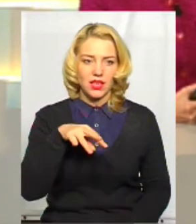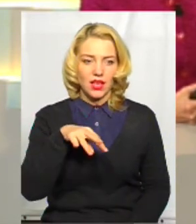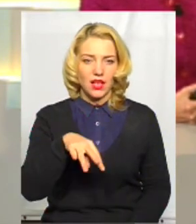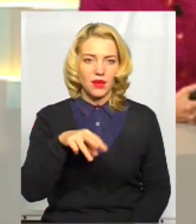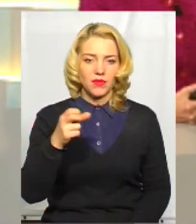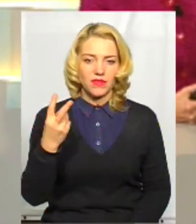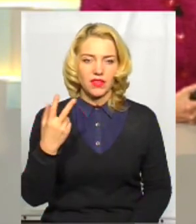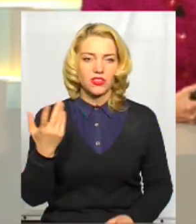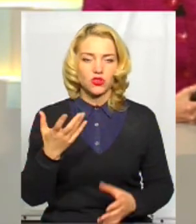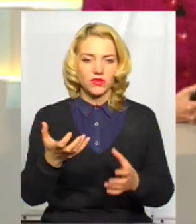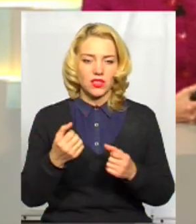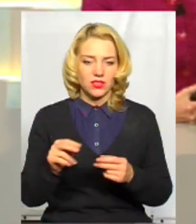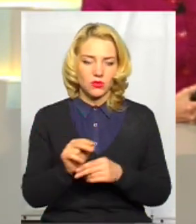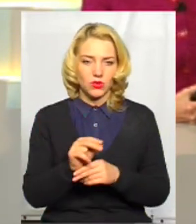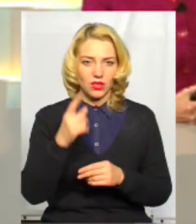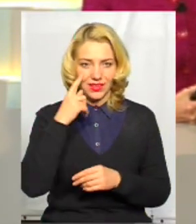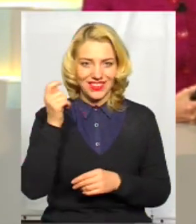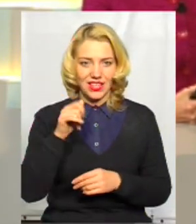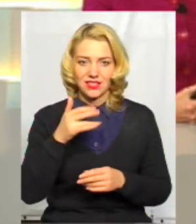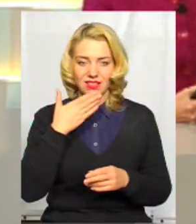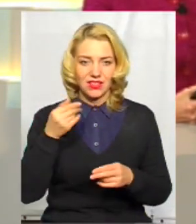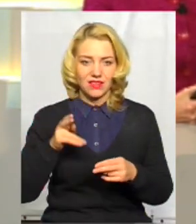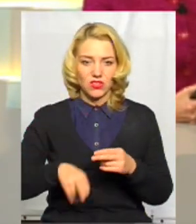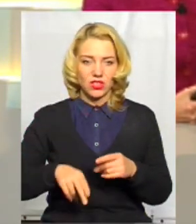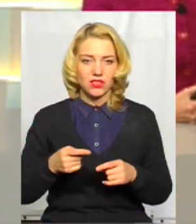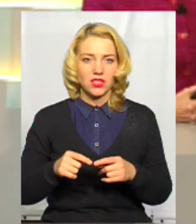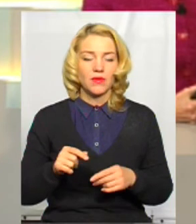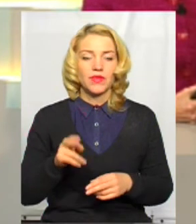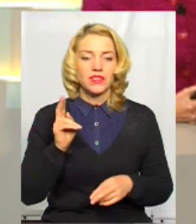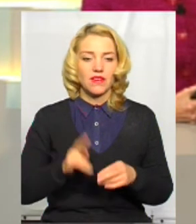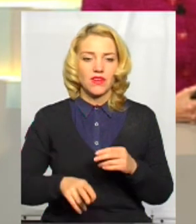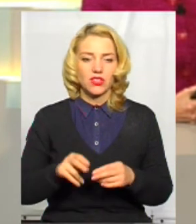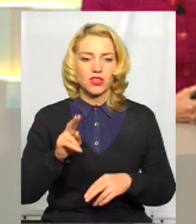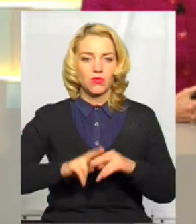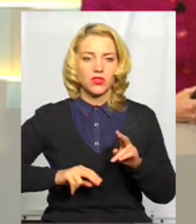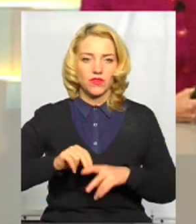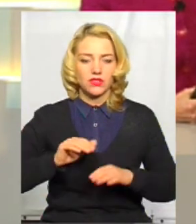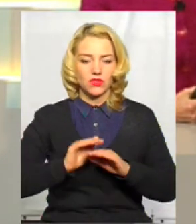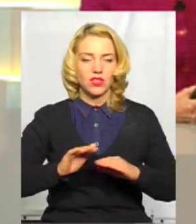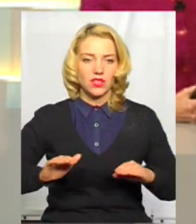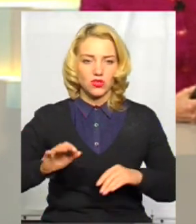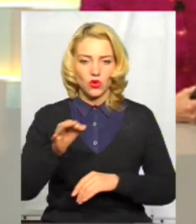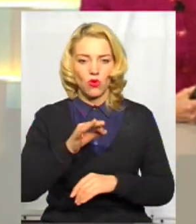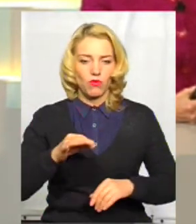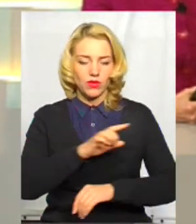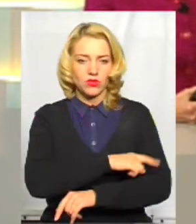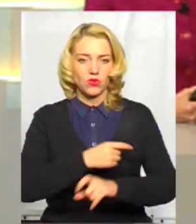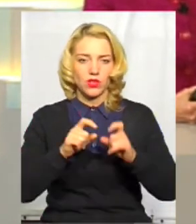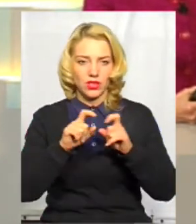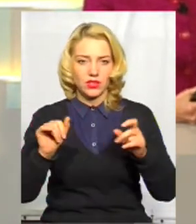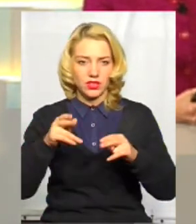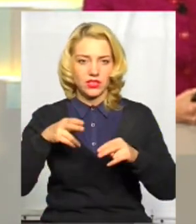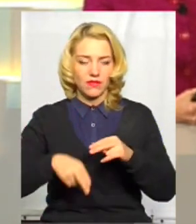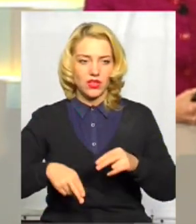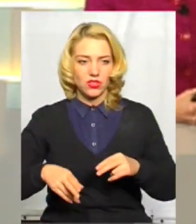китайці і не завершили, завершення будівництва обласної дитячої лікарні і завершення